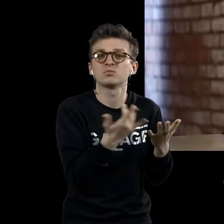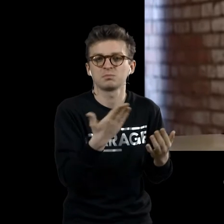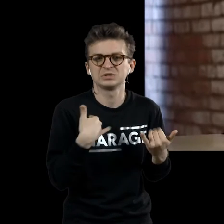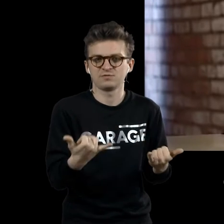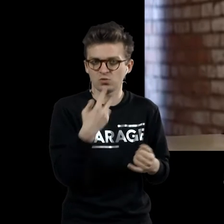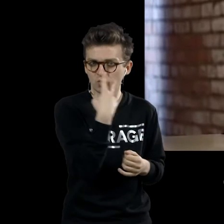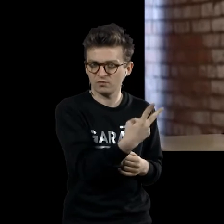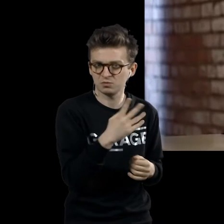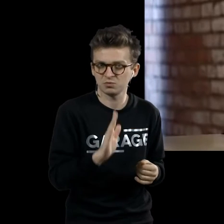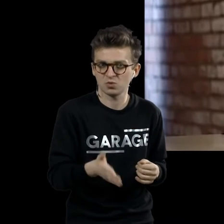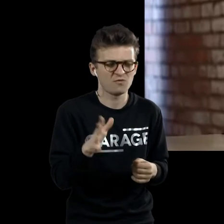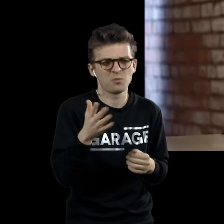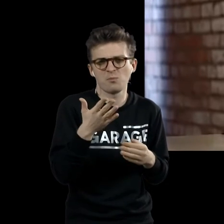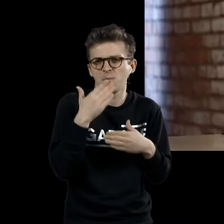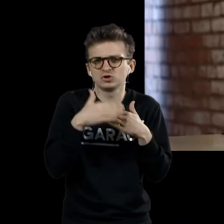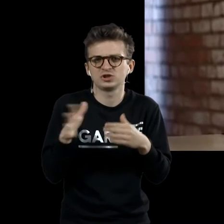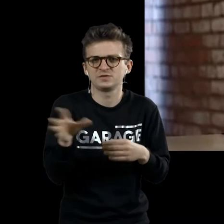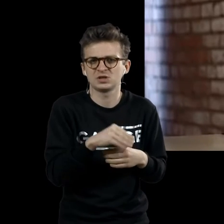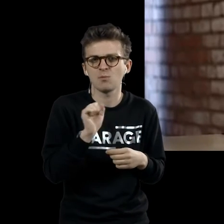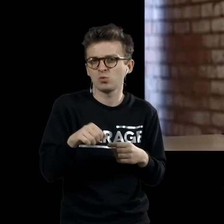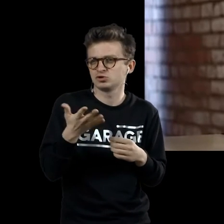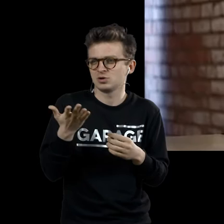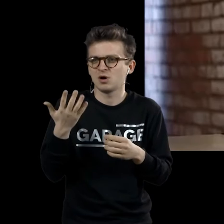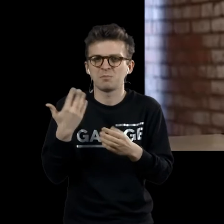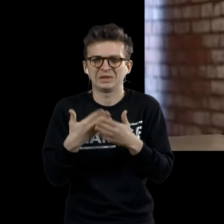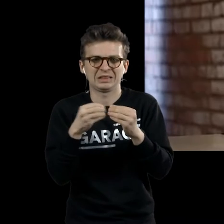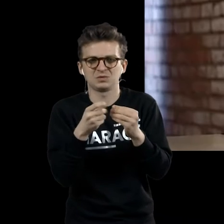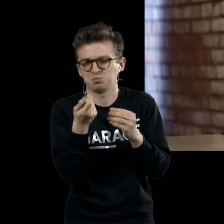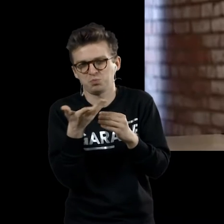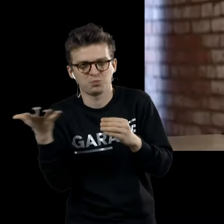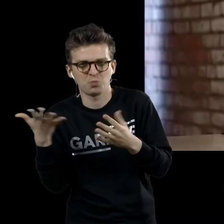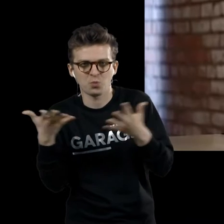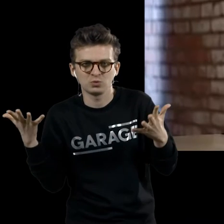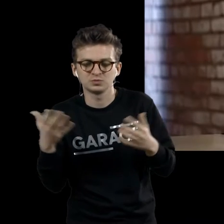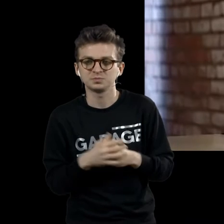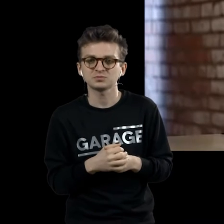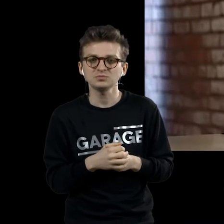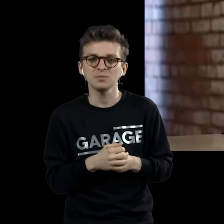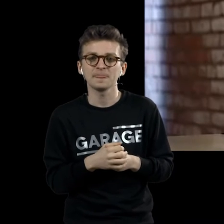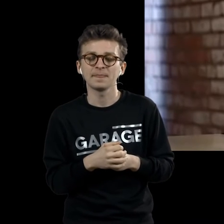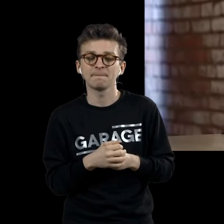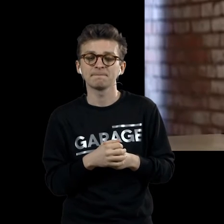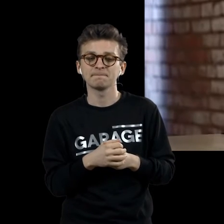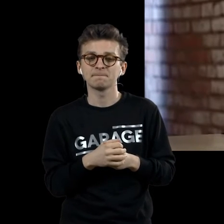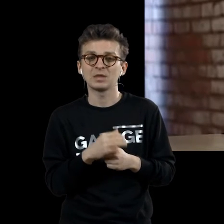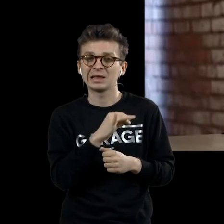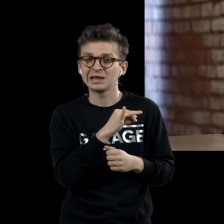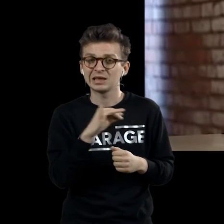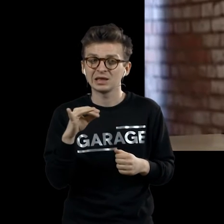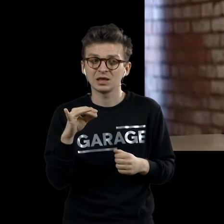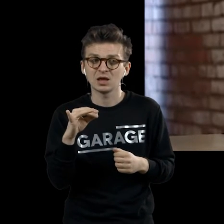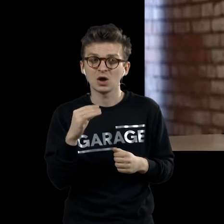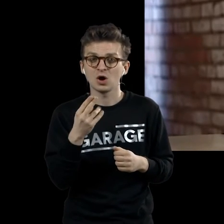увидим на лекции. Практически все их. Все можно пересчитать, если не по пальцам, но то около того. И